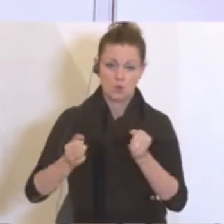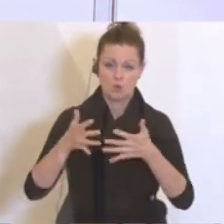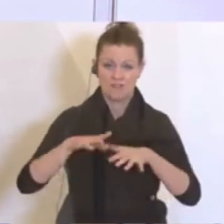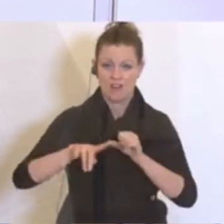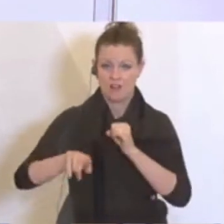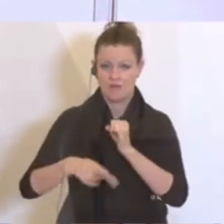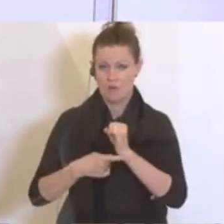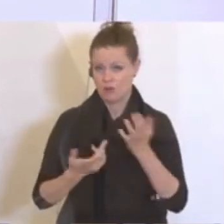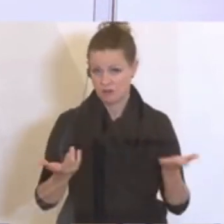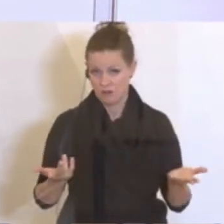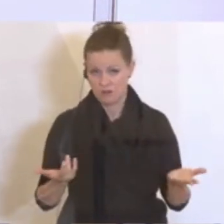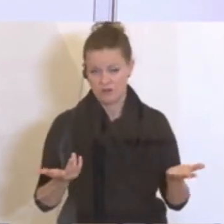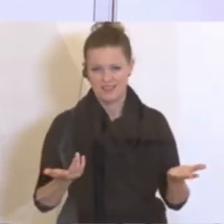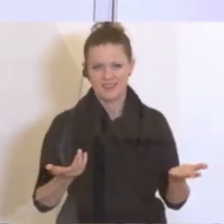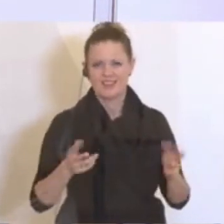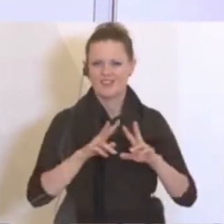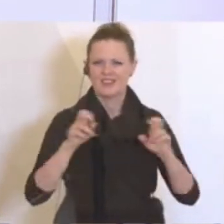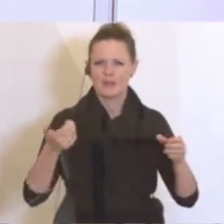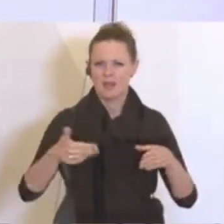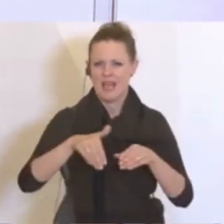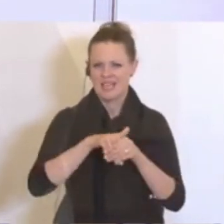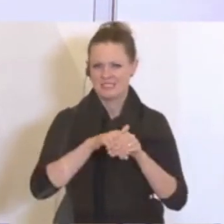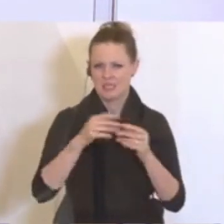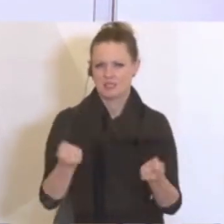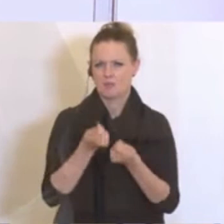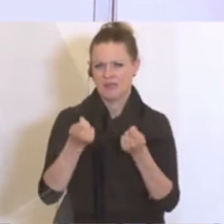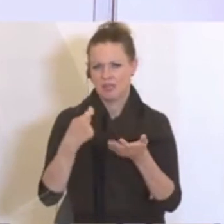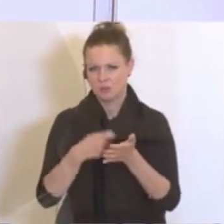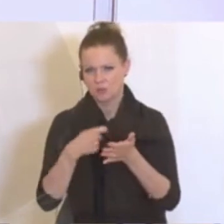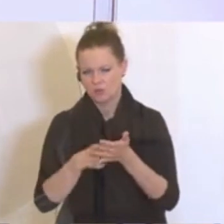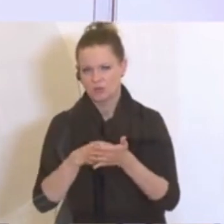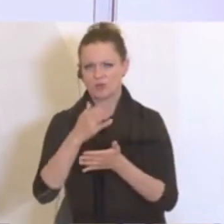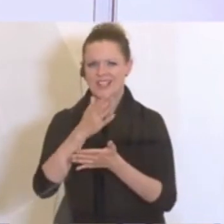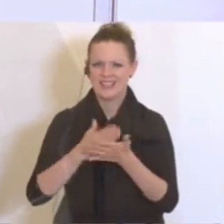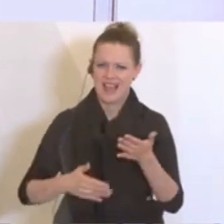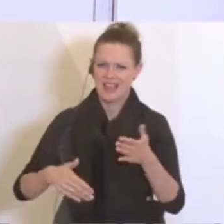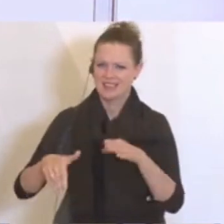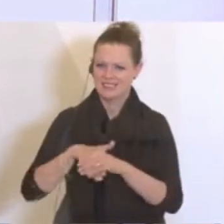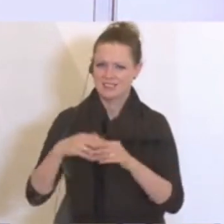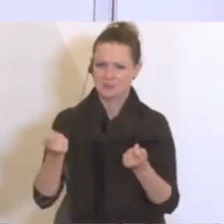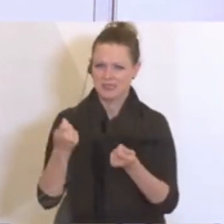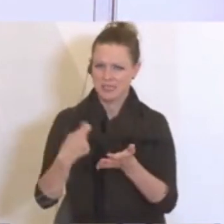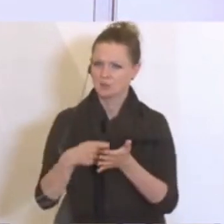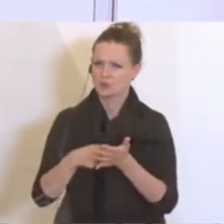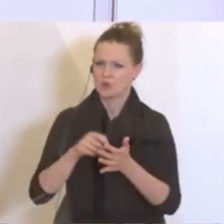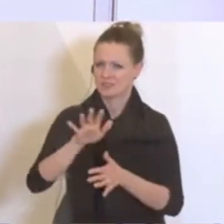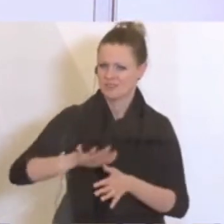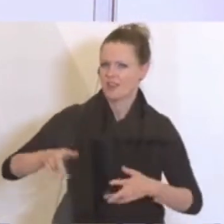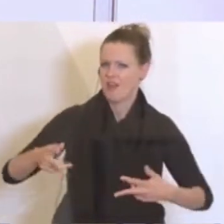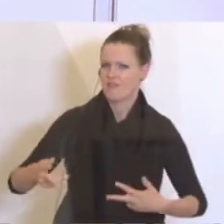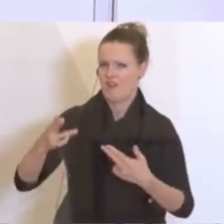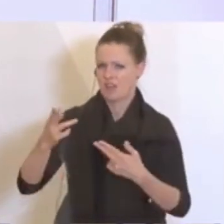der Frage eines Ersatzes der Betriebskosten oder eines Teilersatzes der Betriebskosten in dieser Phase.